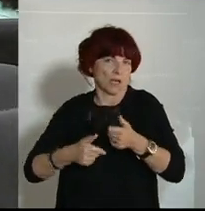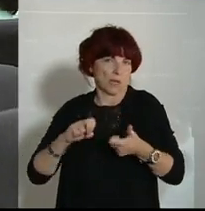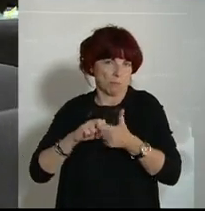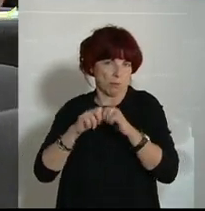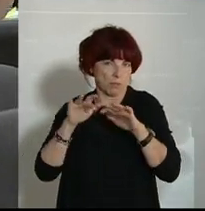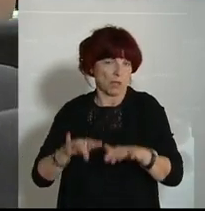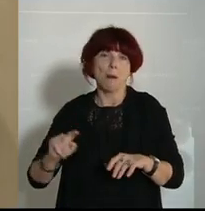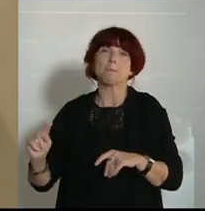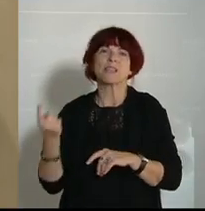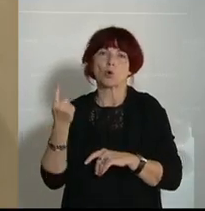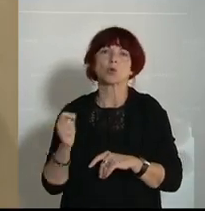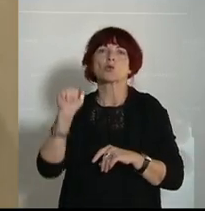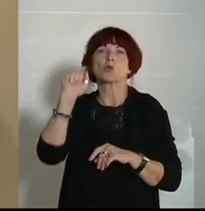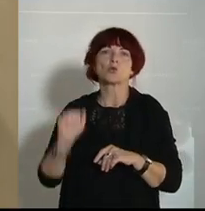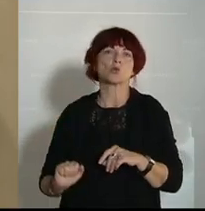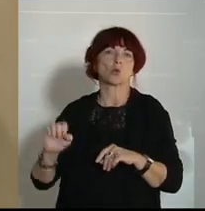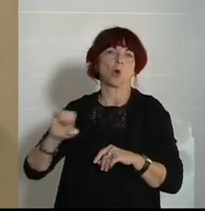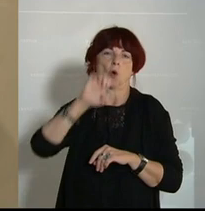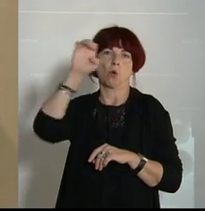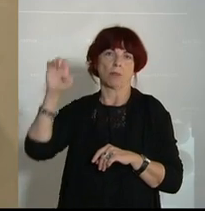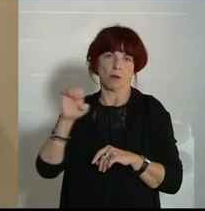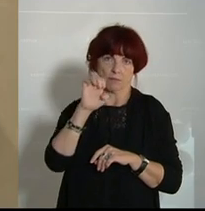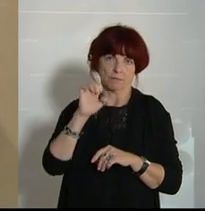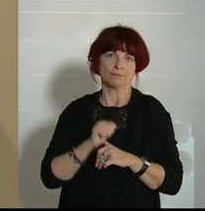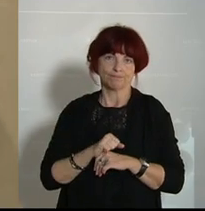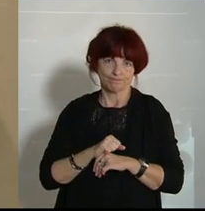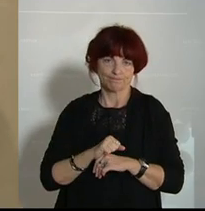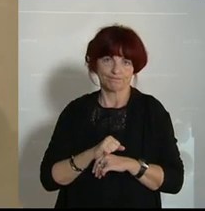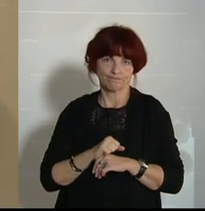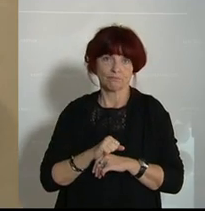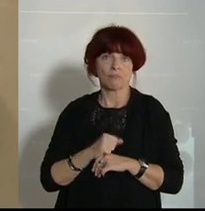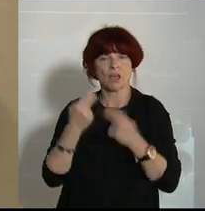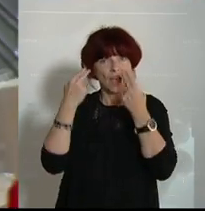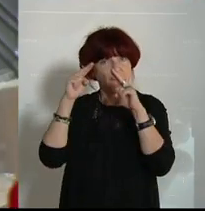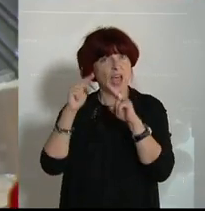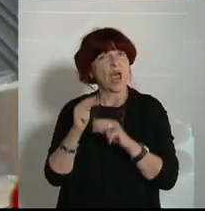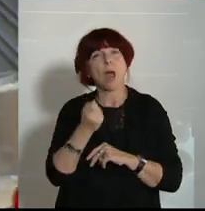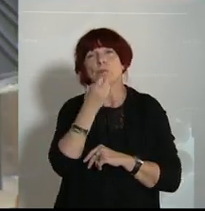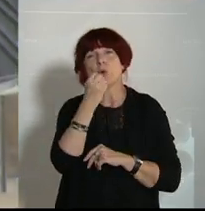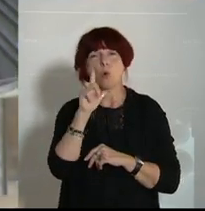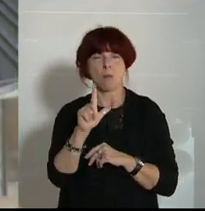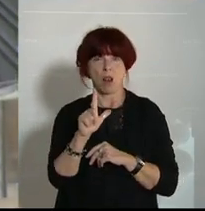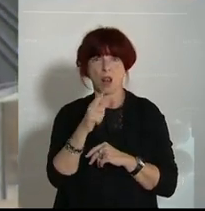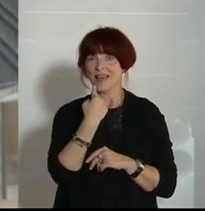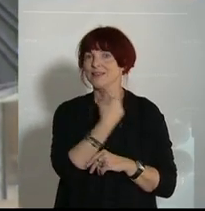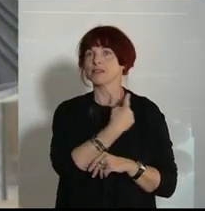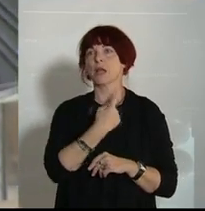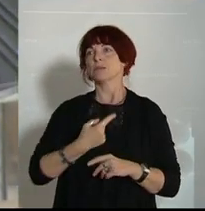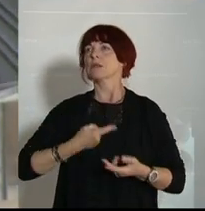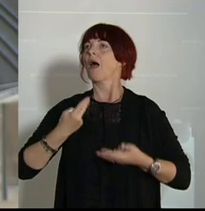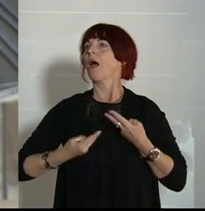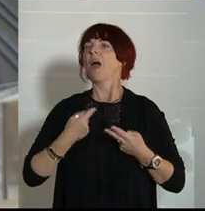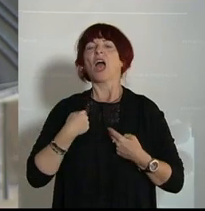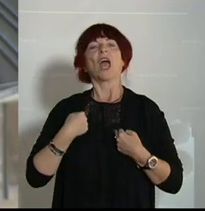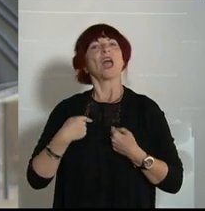Länder. Und Herr Blümel, ich glaube nicht, dass Sie das so durchziehen, wie Sie jetzt sich inszenieren. Also